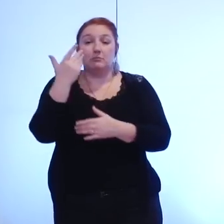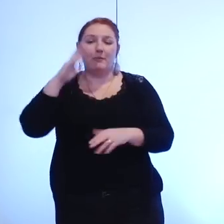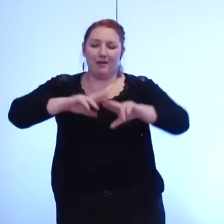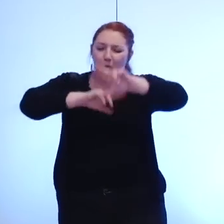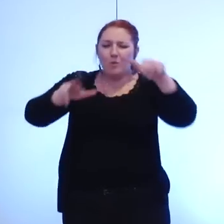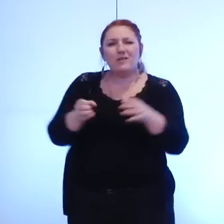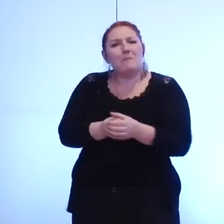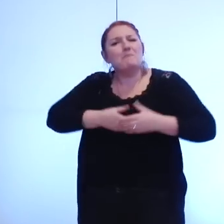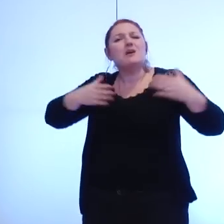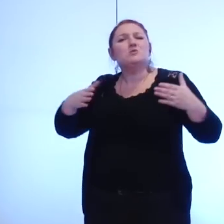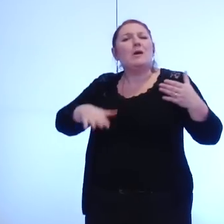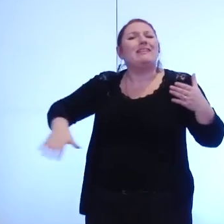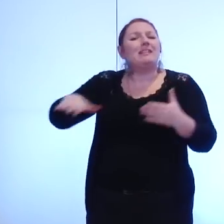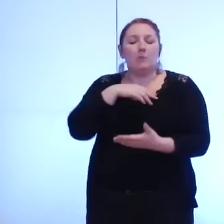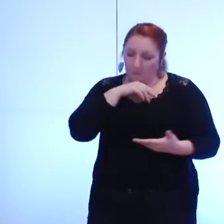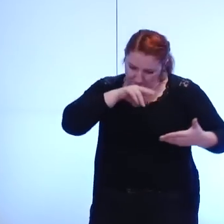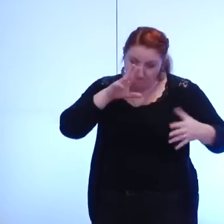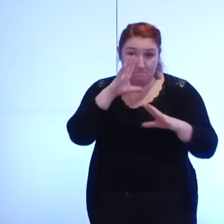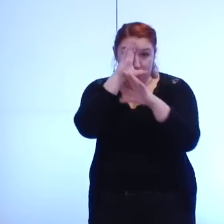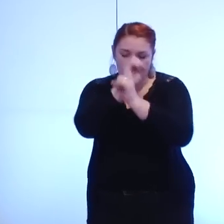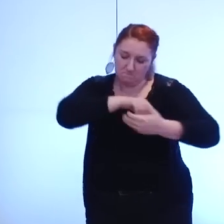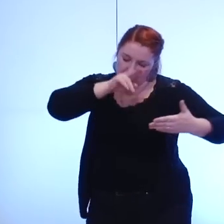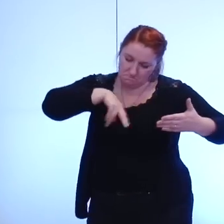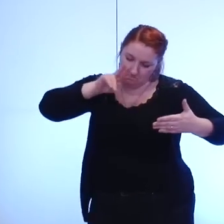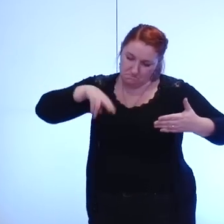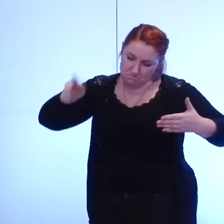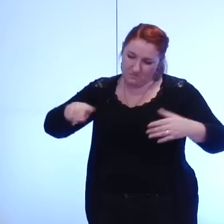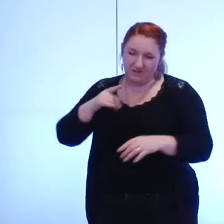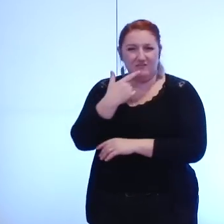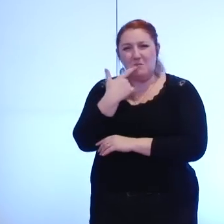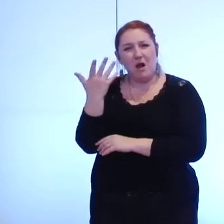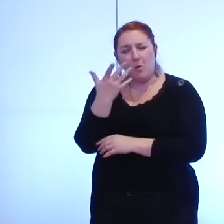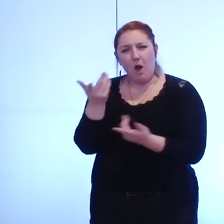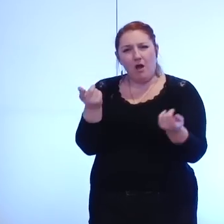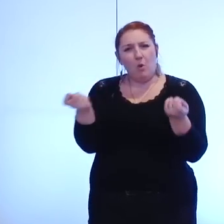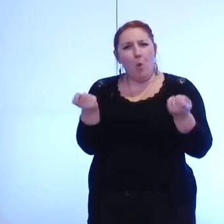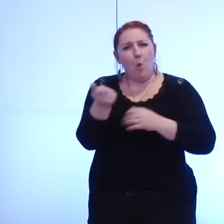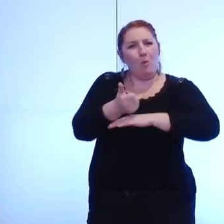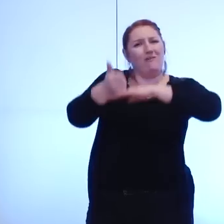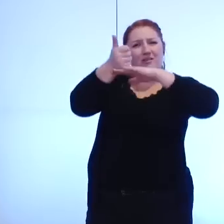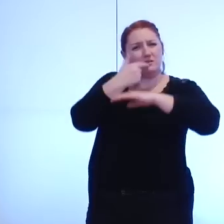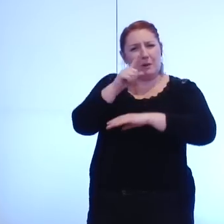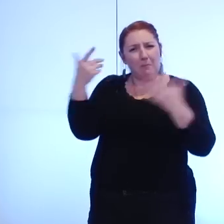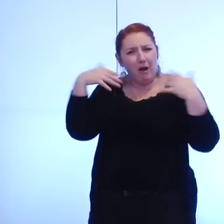'ai lu attentivement on y parle beaucoup plus de gouvernance que de destinée commune car